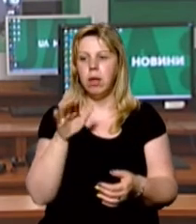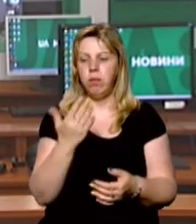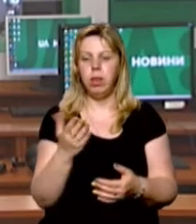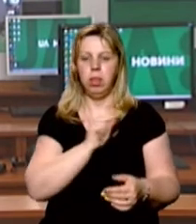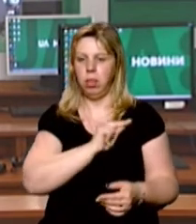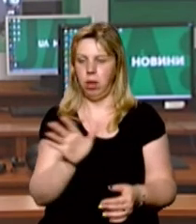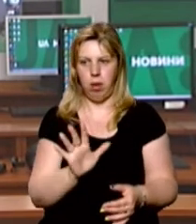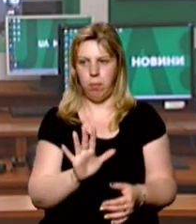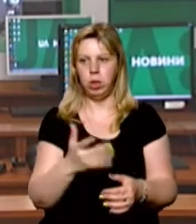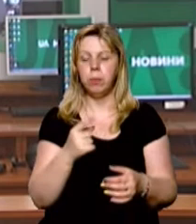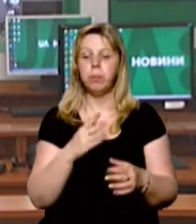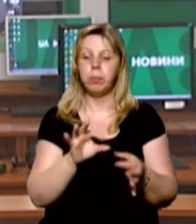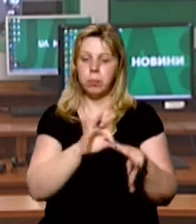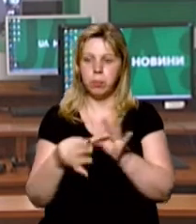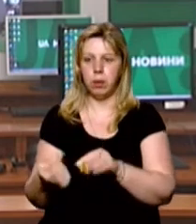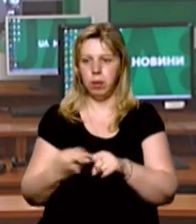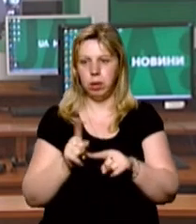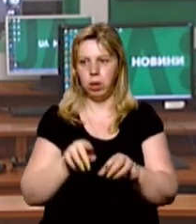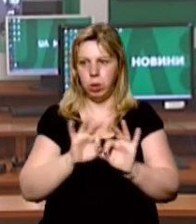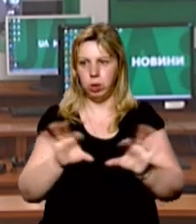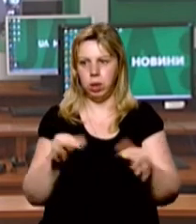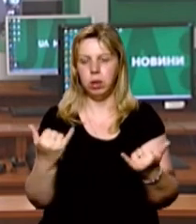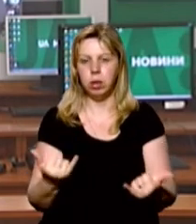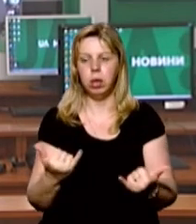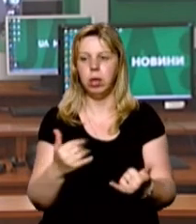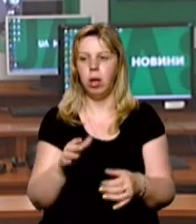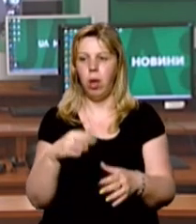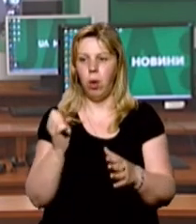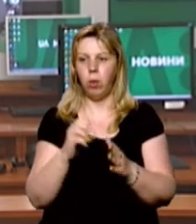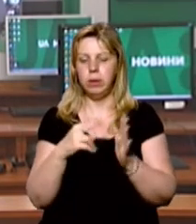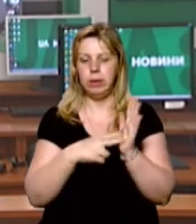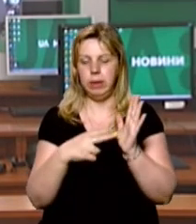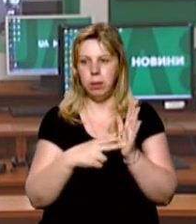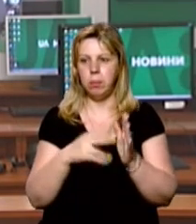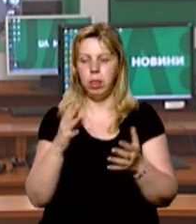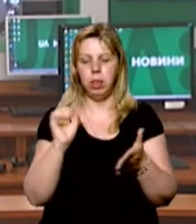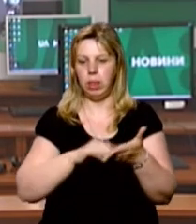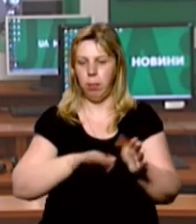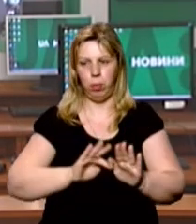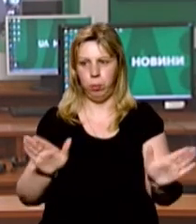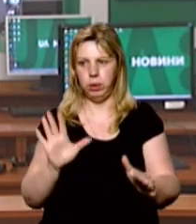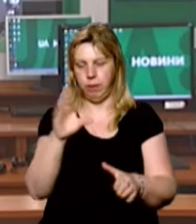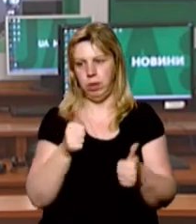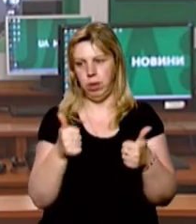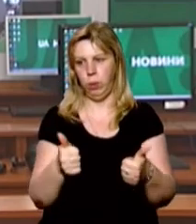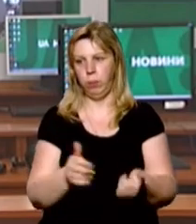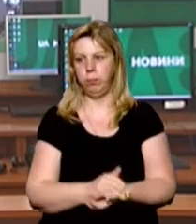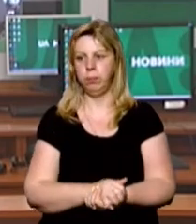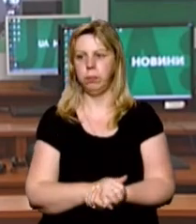неробочий. Докладніше про це ми розкажемо нині у випуску о 19. Не пропустіть на все добре.